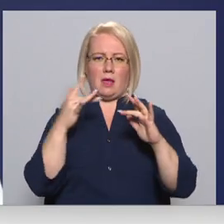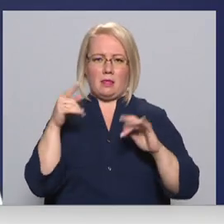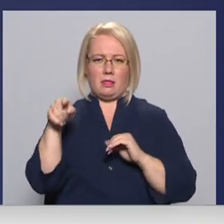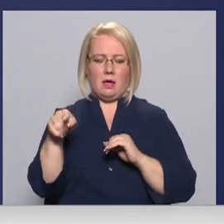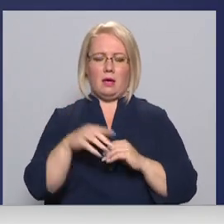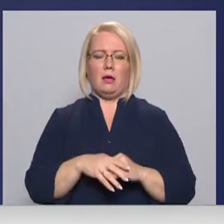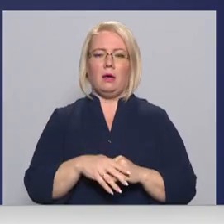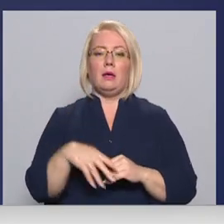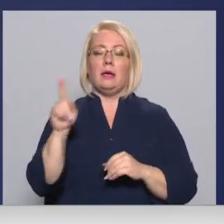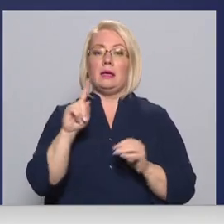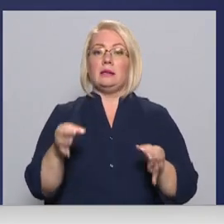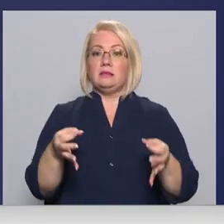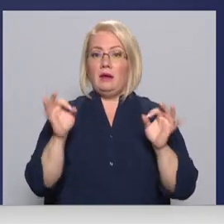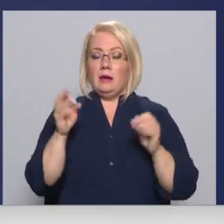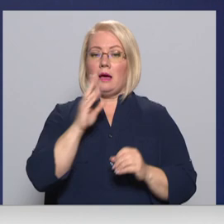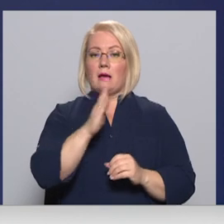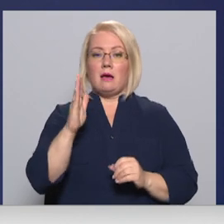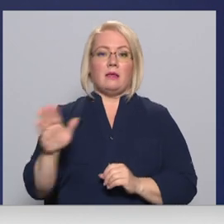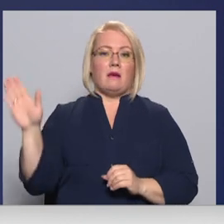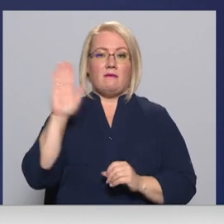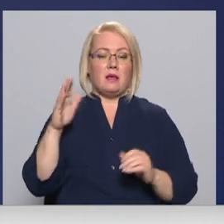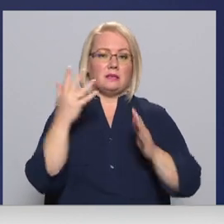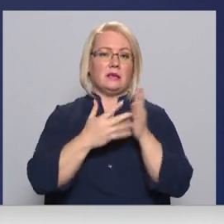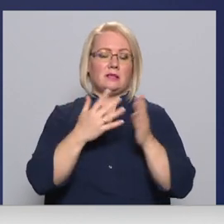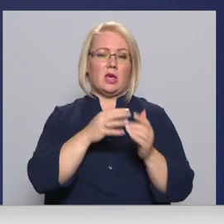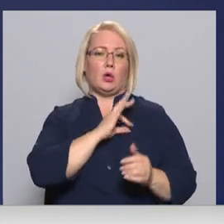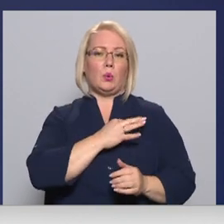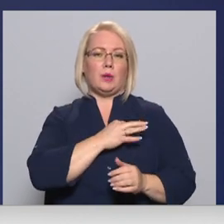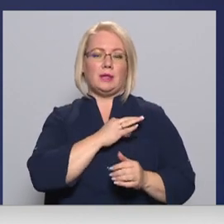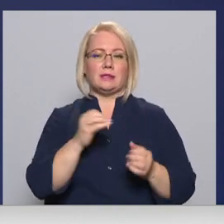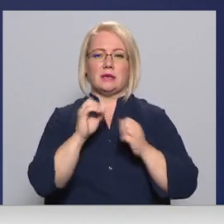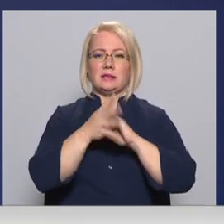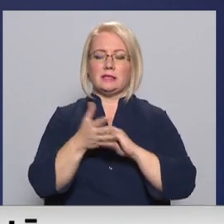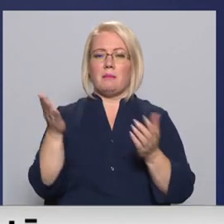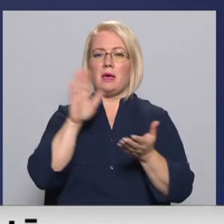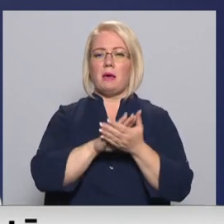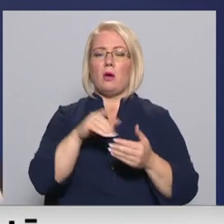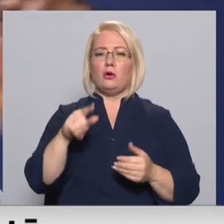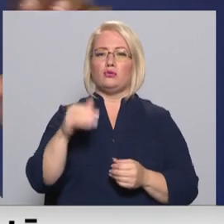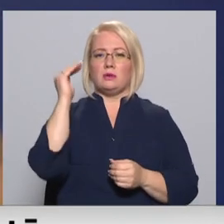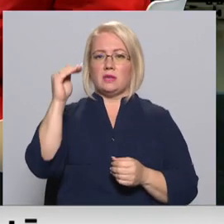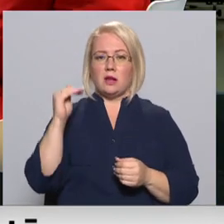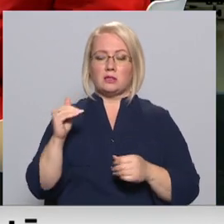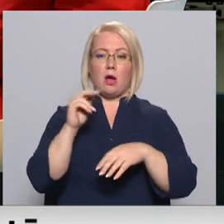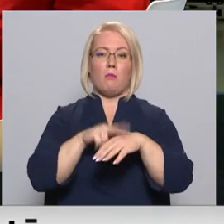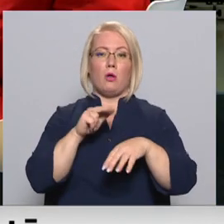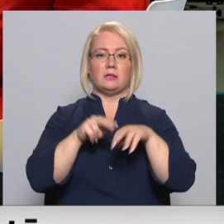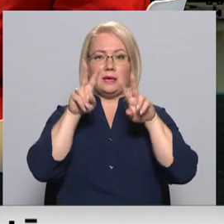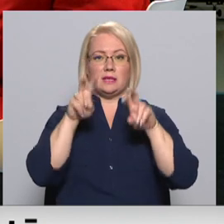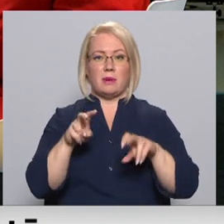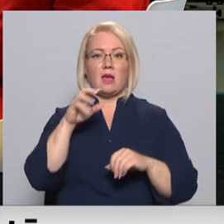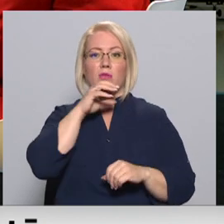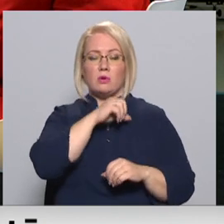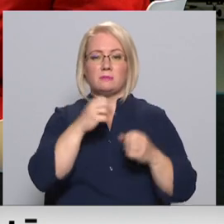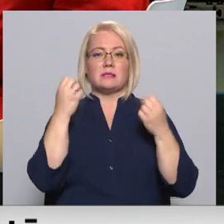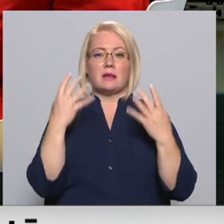Ir svarīgi, ka katra dalība valstās juristu un juridiskās sistēma ir iepazīstināta ar šo sarakstu, un, kad policija izmeklēs noziegumu, viņi